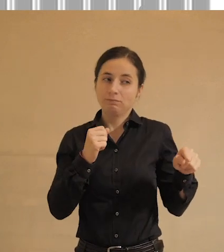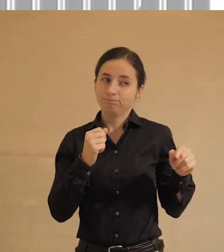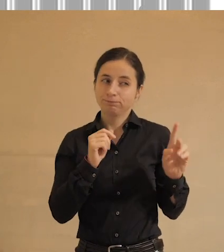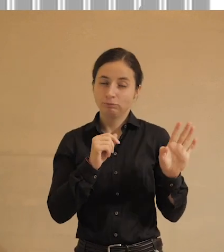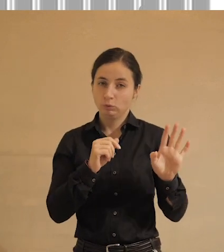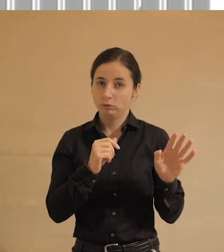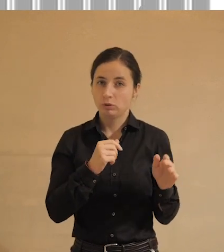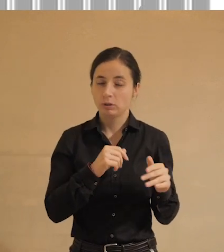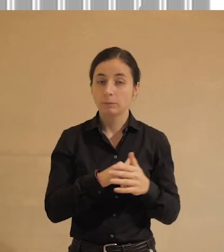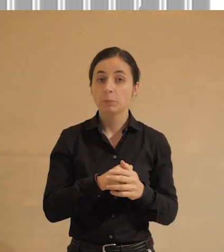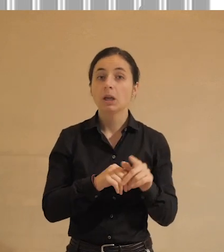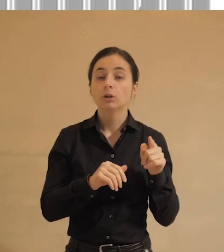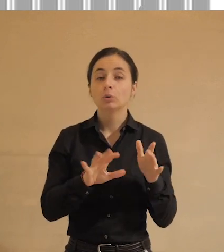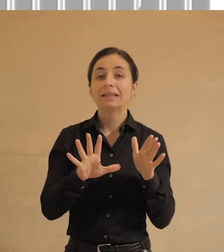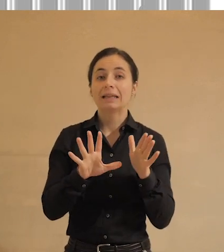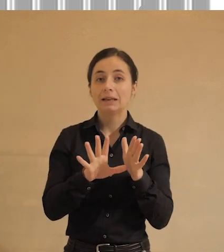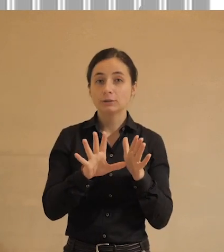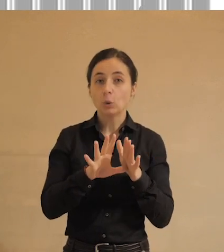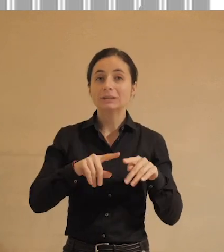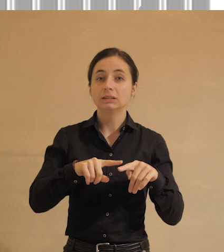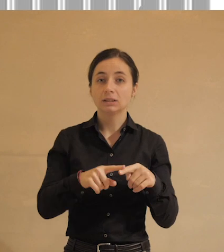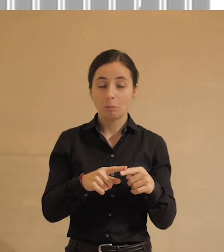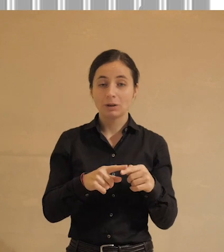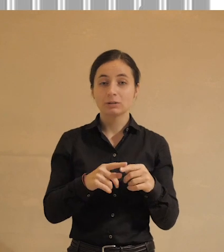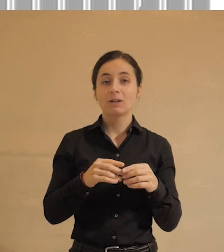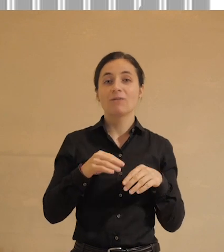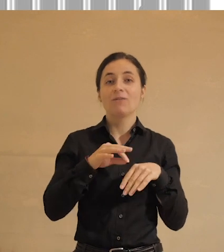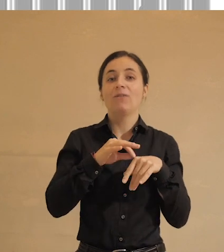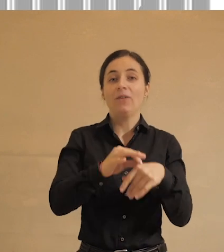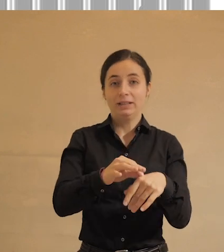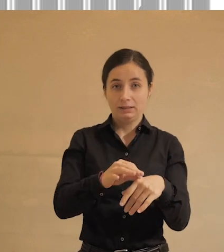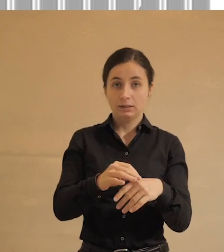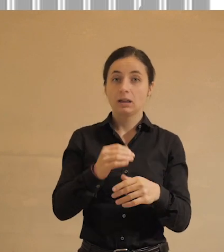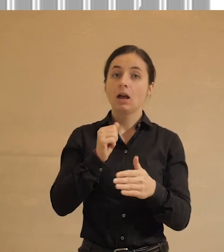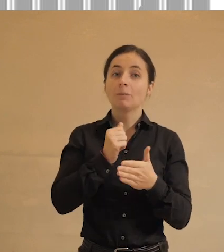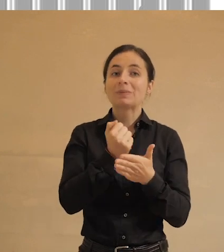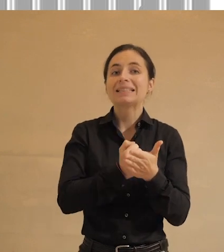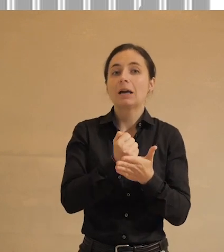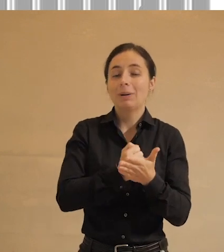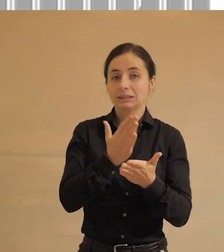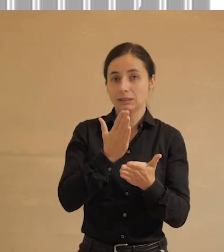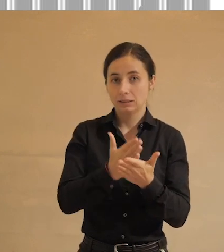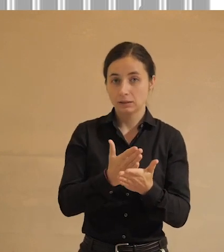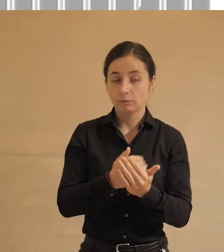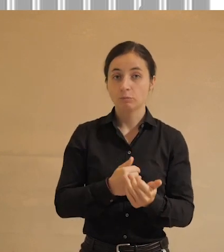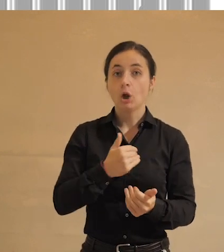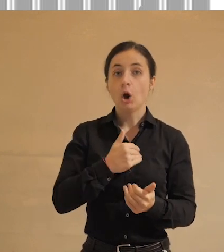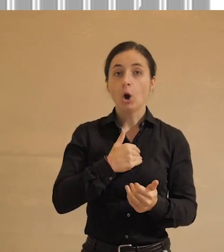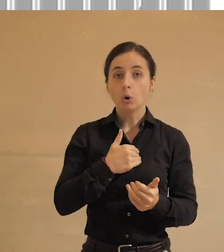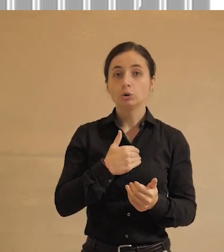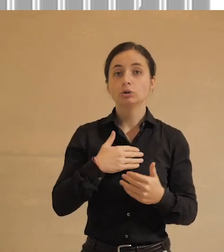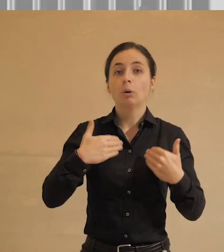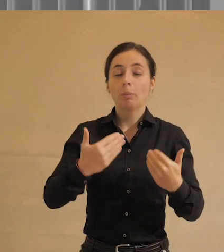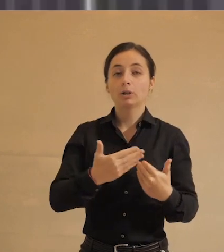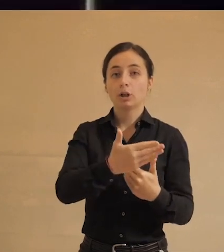вводить электронные инструменты и вводить. Пока еще есть запас для этого. Хочется пожелать нашим согражданам большей